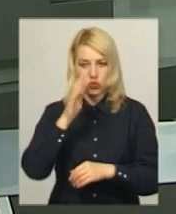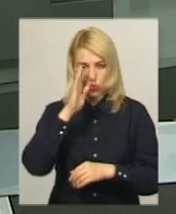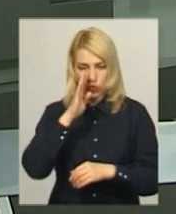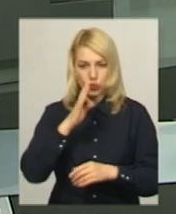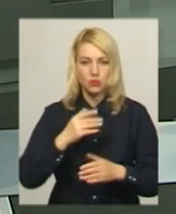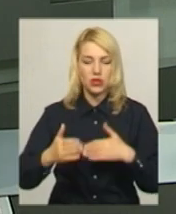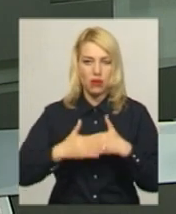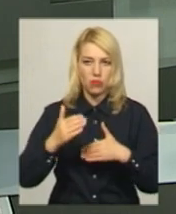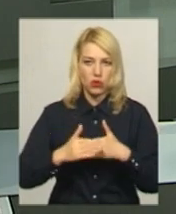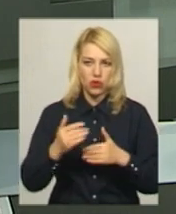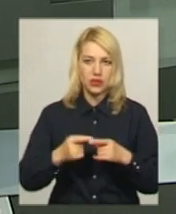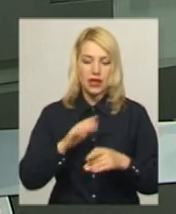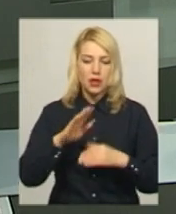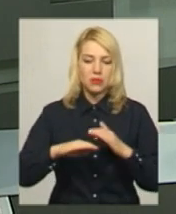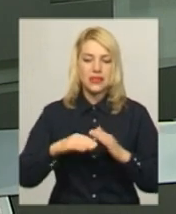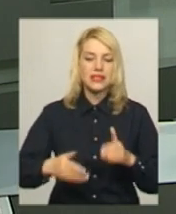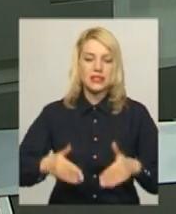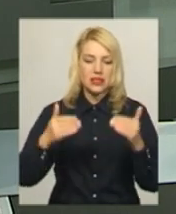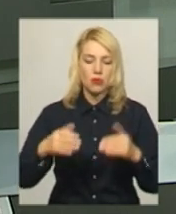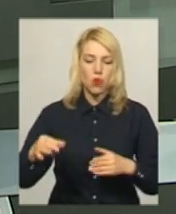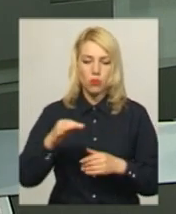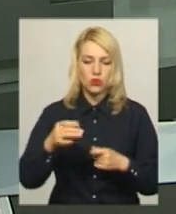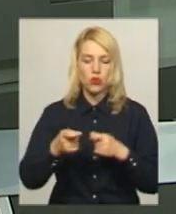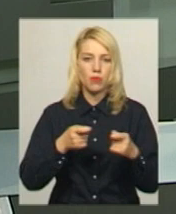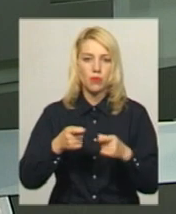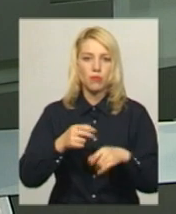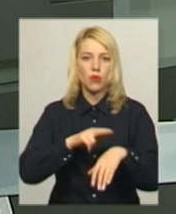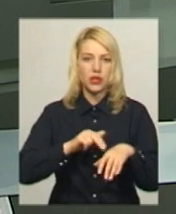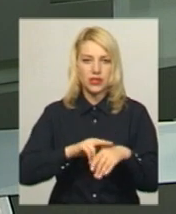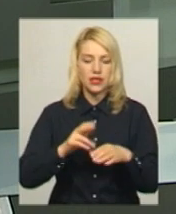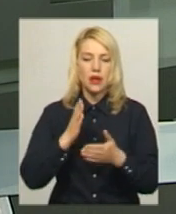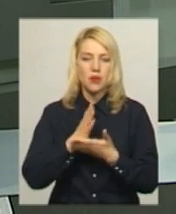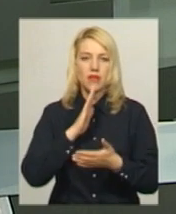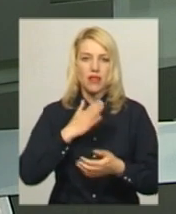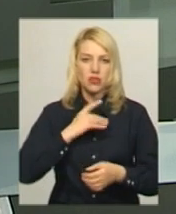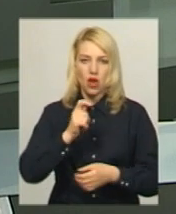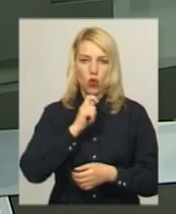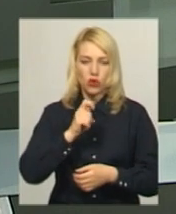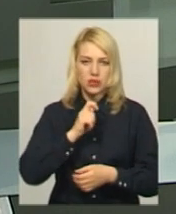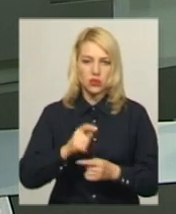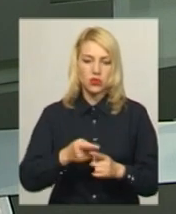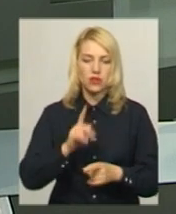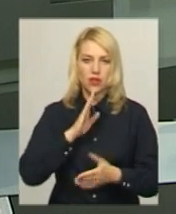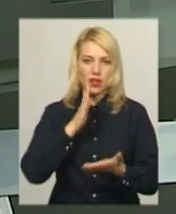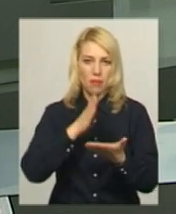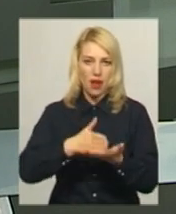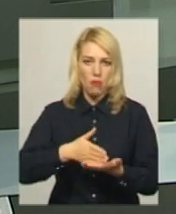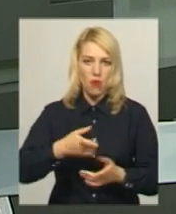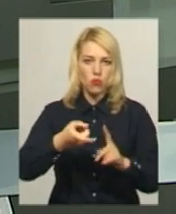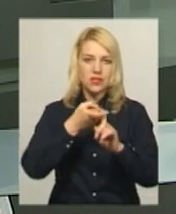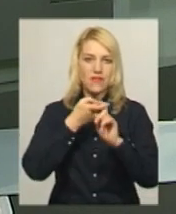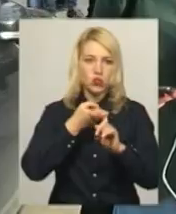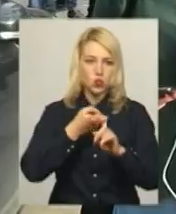Під стінами Хмельницького обласного управління Нацполіції перебуває наша кореспондентка Дарина Денисенко. Вона з нами на прямому зв'язку.